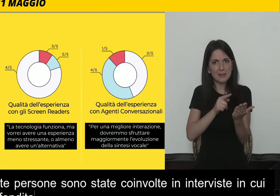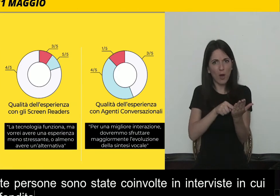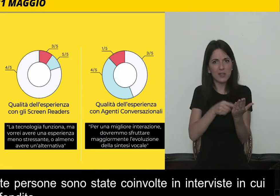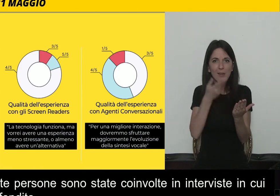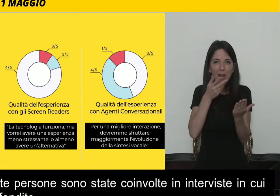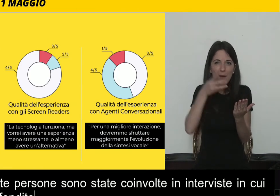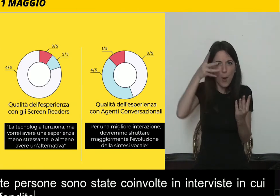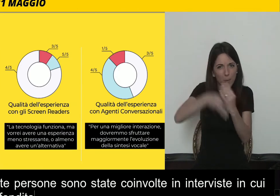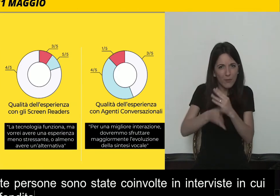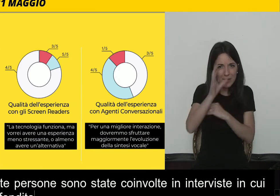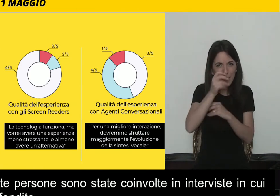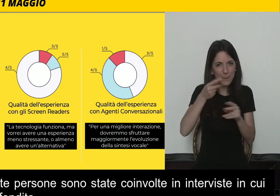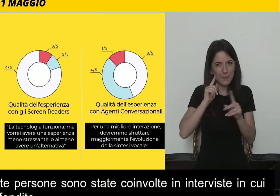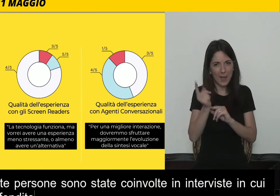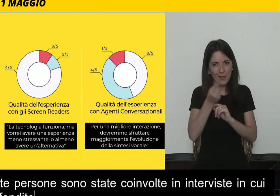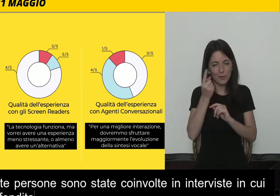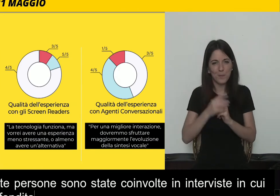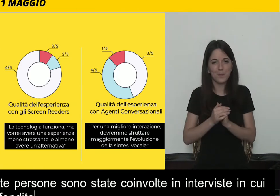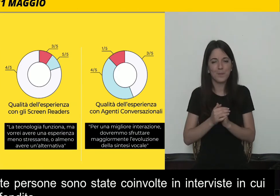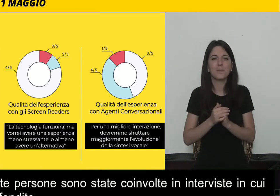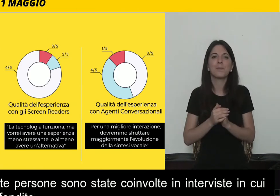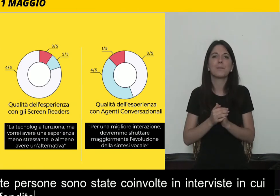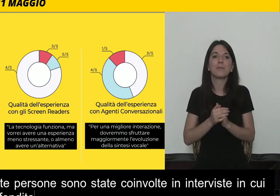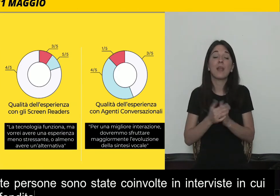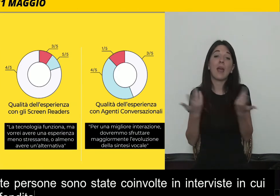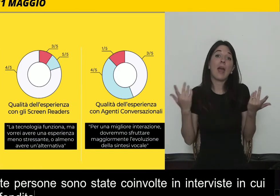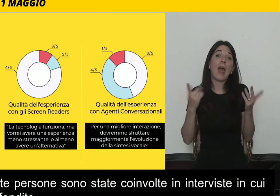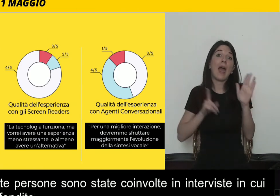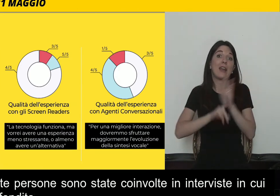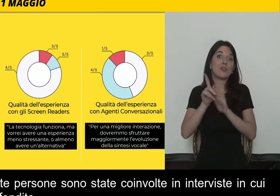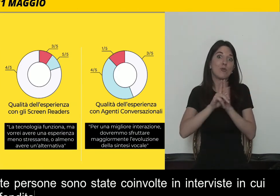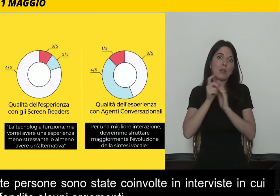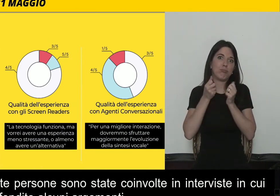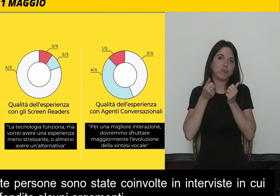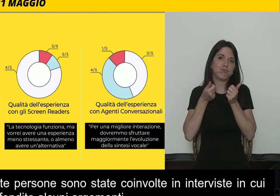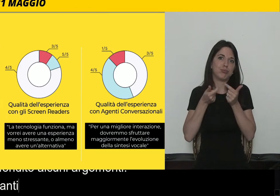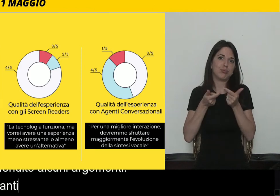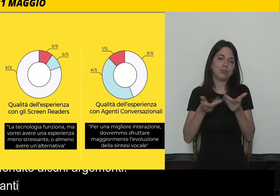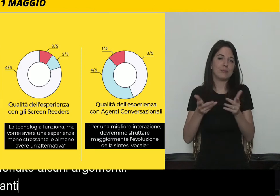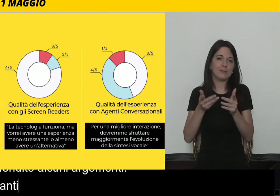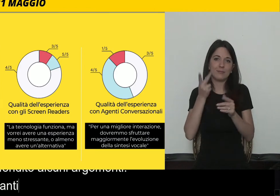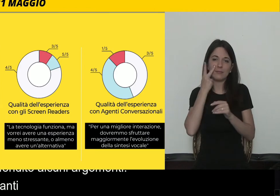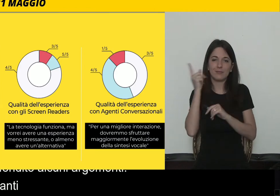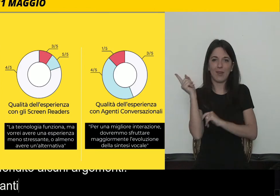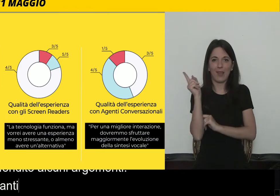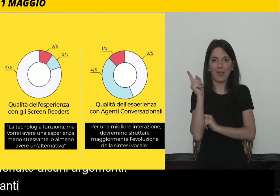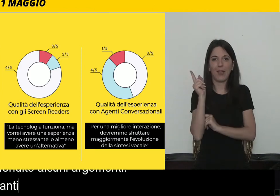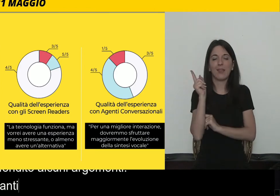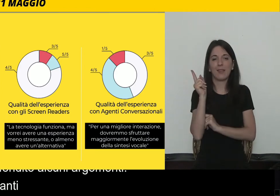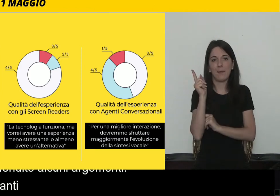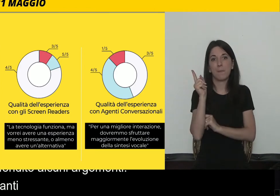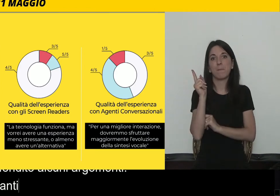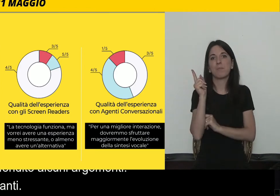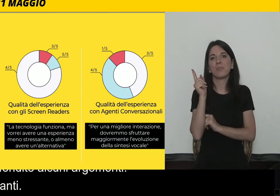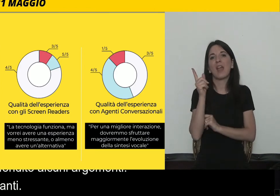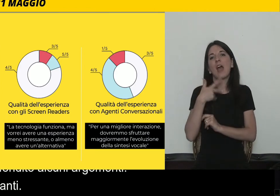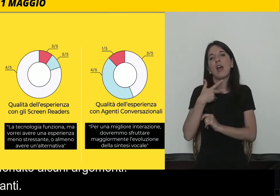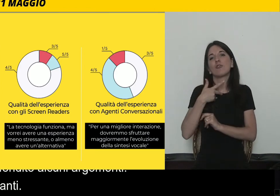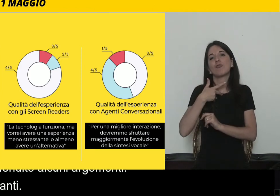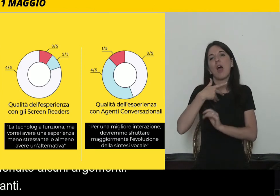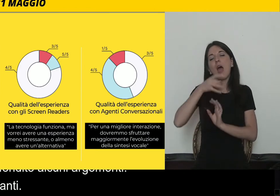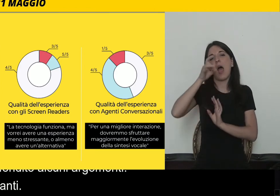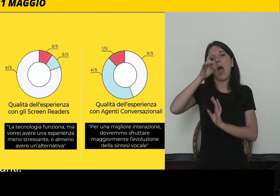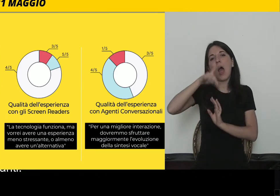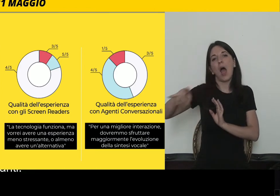risultati, ovviamente i risultati sono tanti. Riporto qui alcuni aspetti che